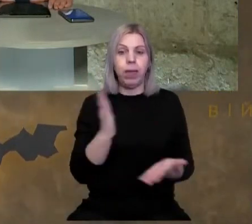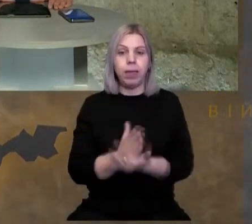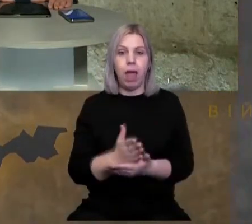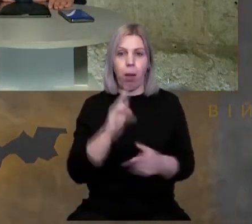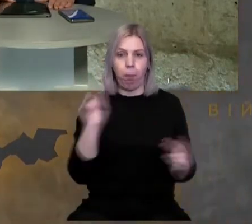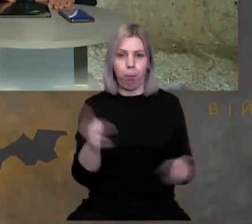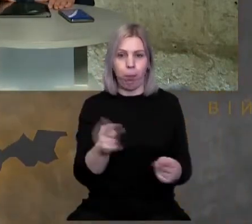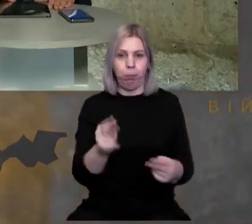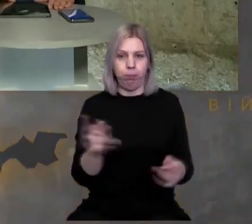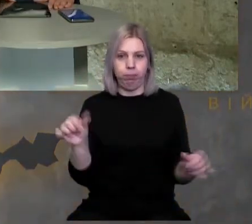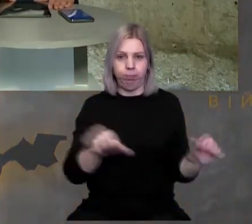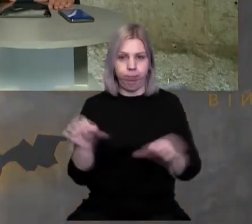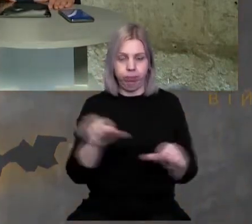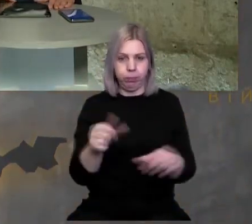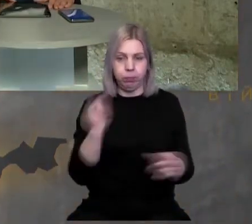провокативними.